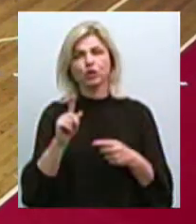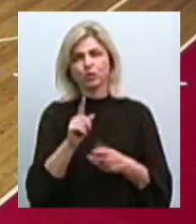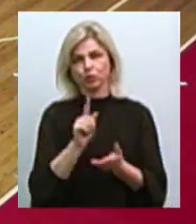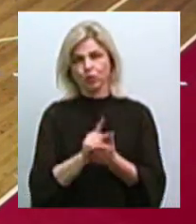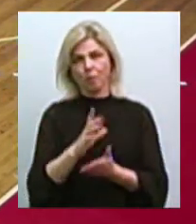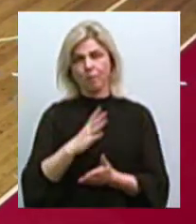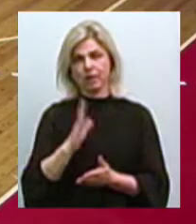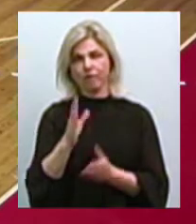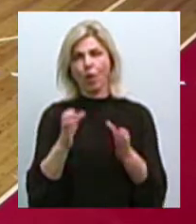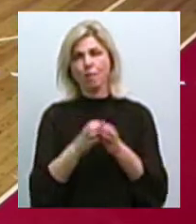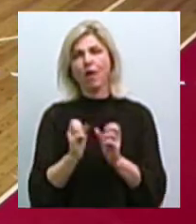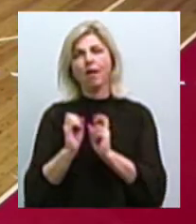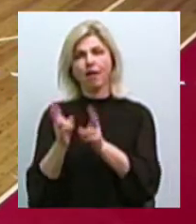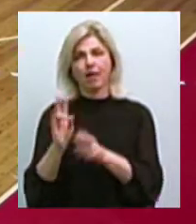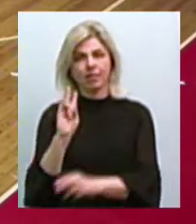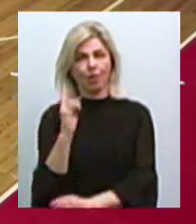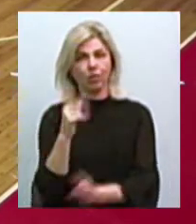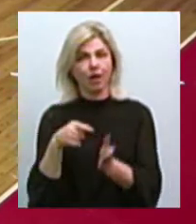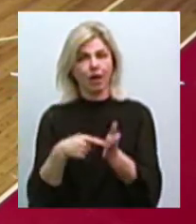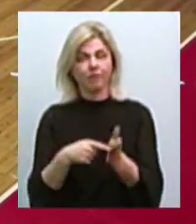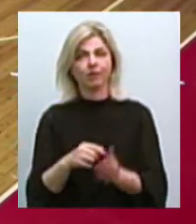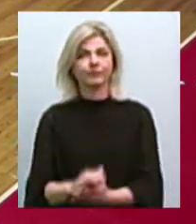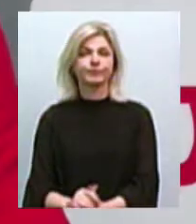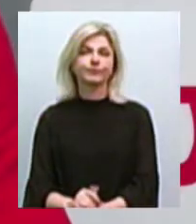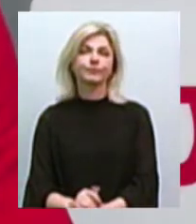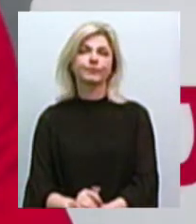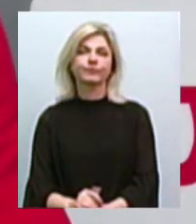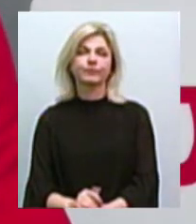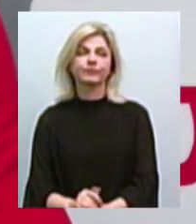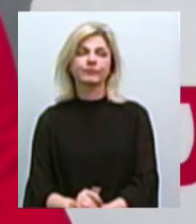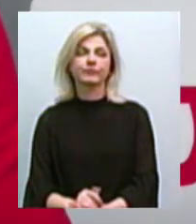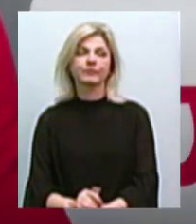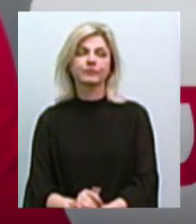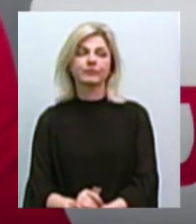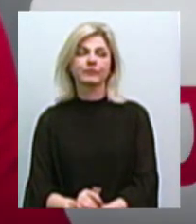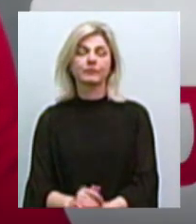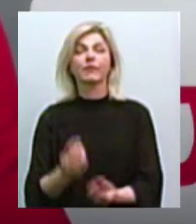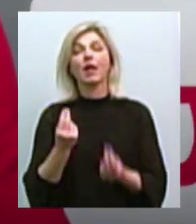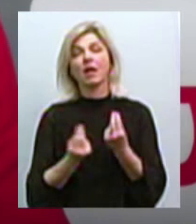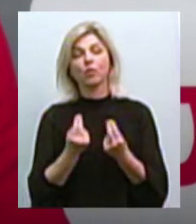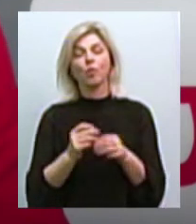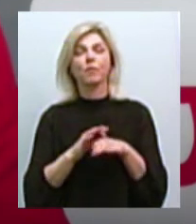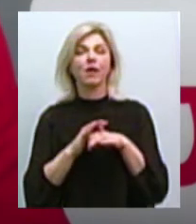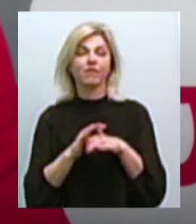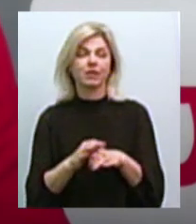Миколаїв. Вони билися за кожен м'яч, а у нас цього не було. Гру провалили повністю,